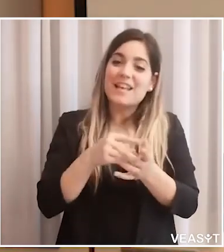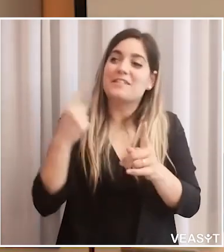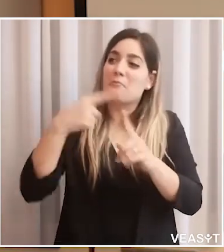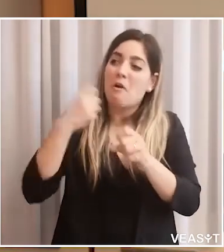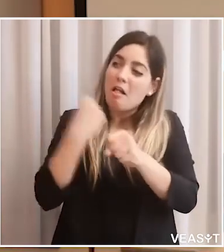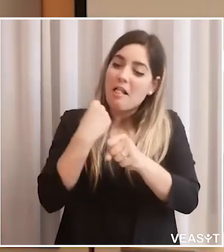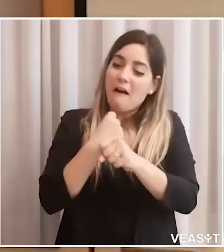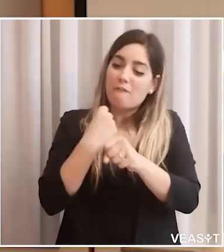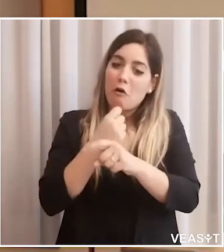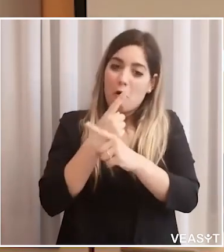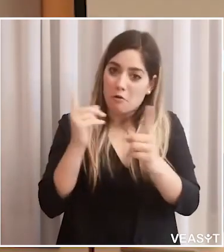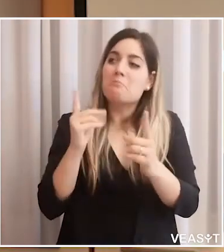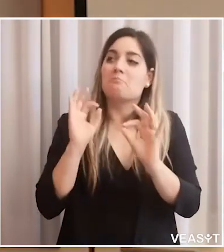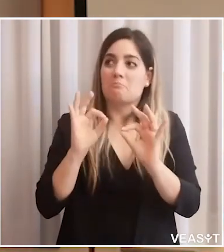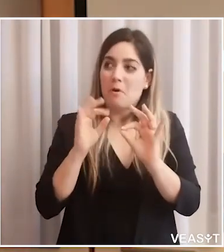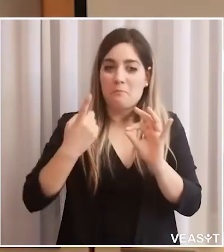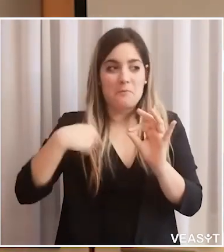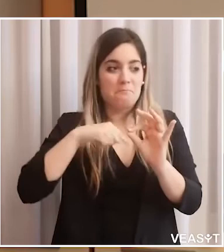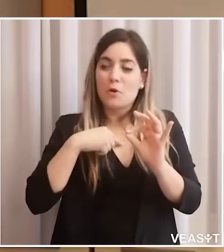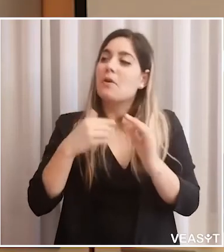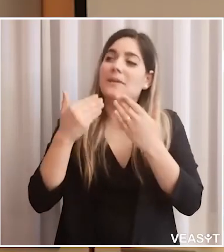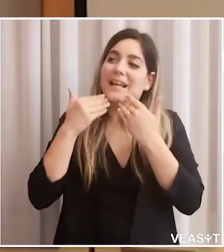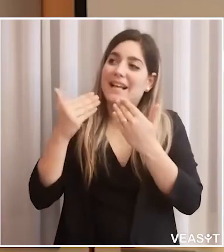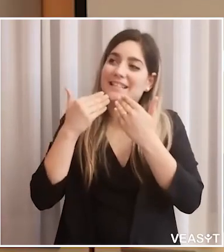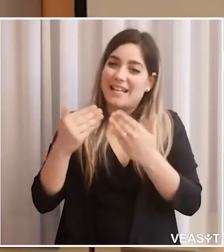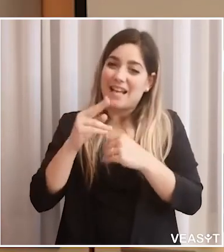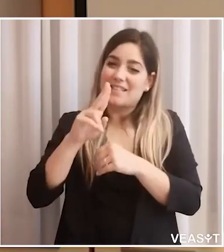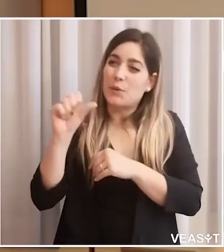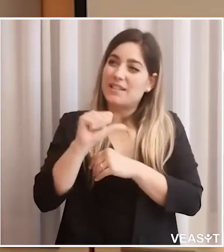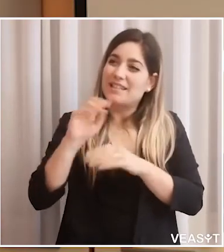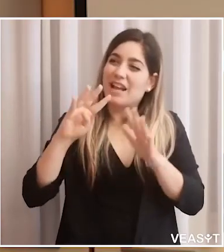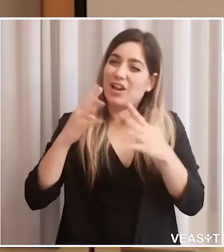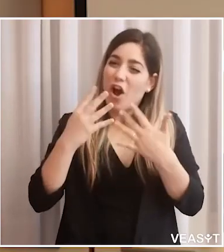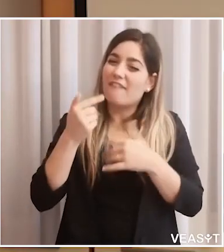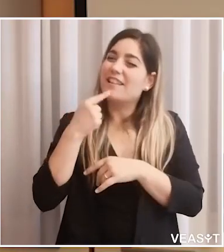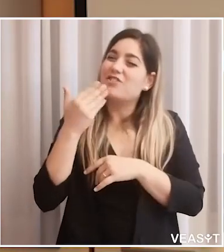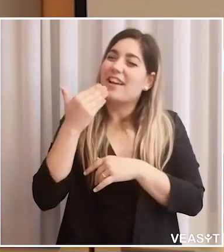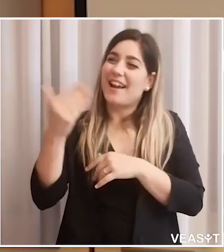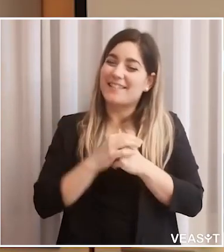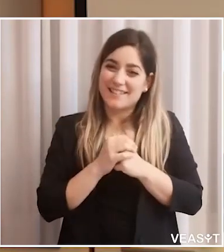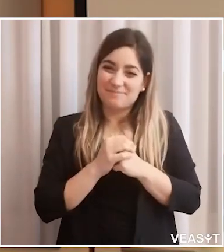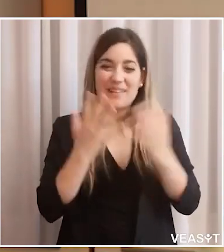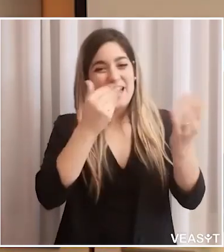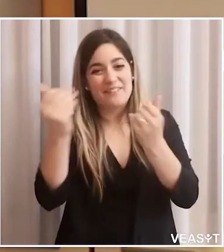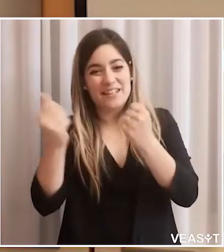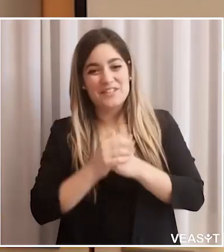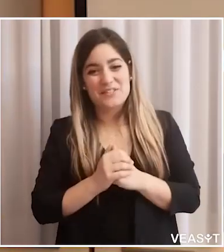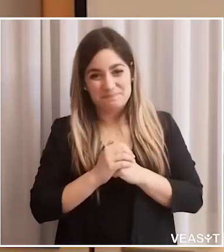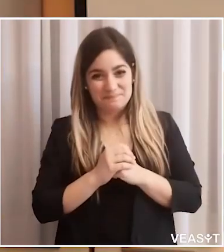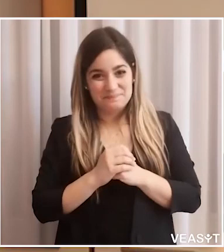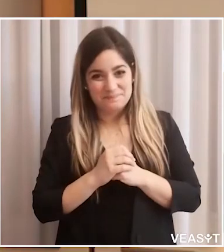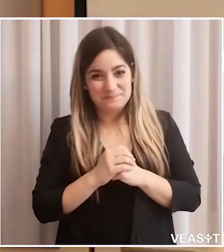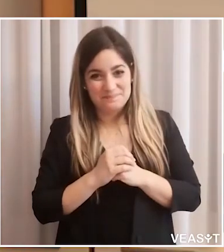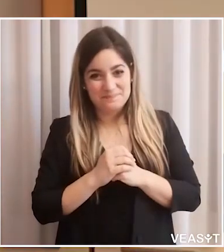Grazie a tutti, se non ci sono domande vi ringraziamo sia per la presenza sia per il lavoro che svolgete a nome di tutta la direzione